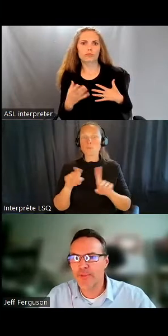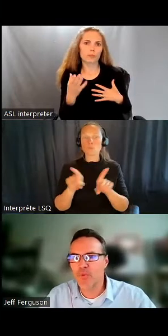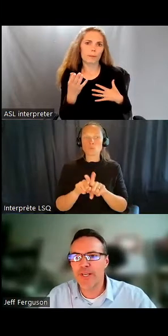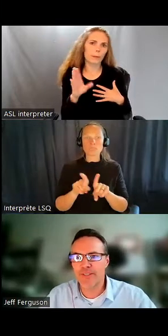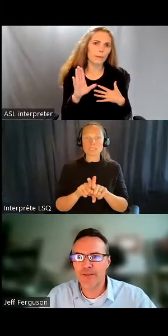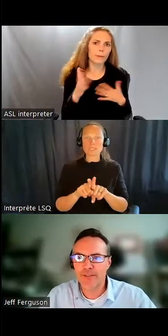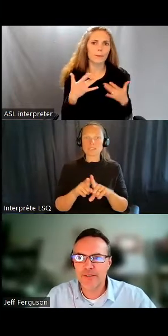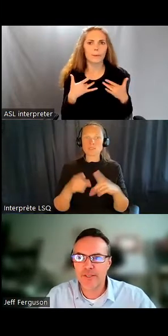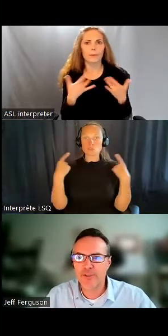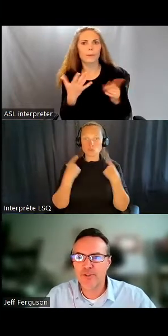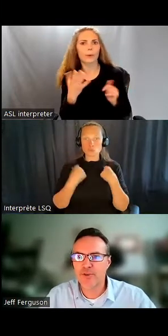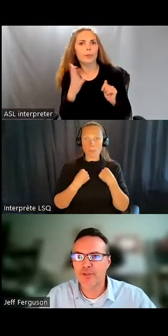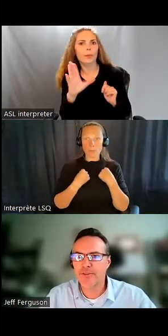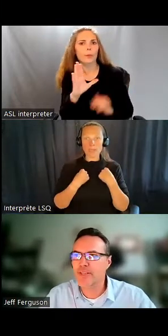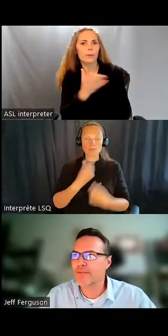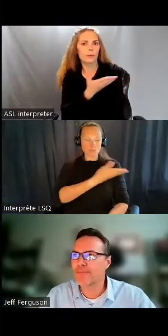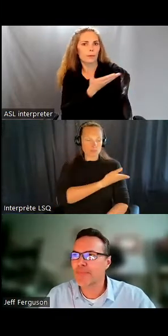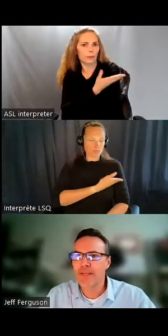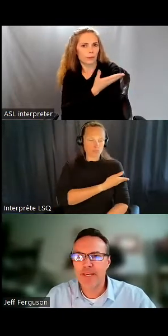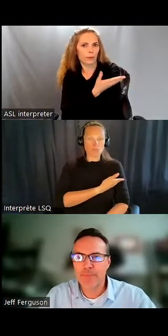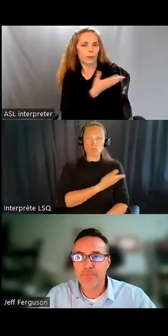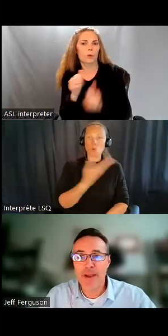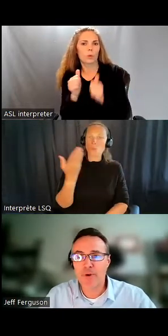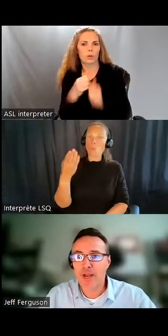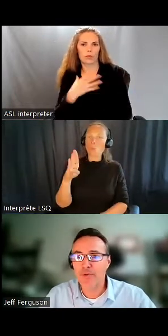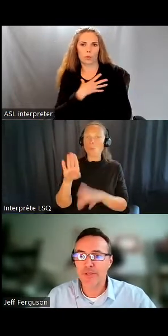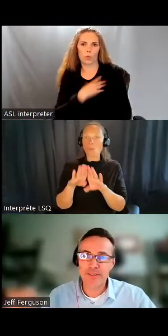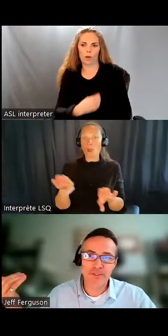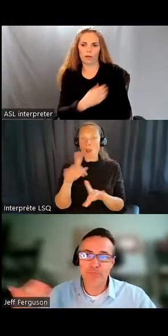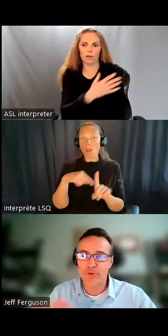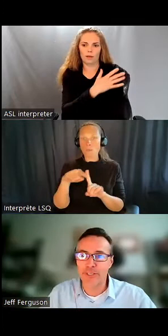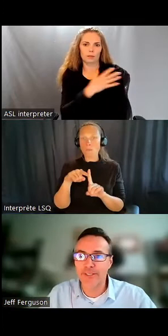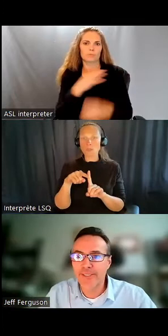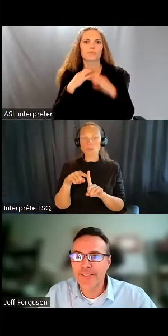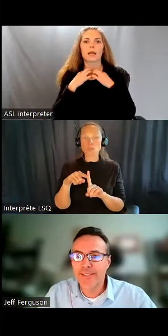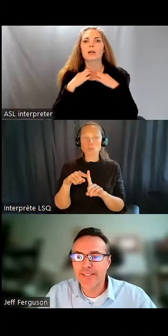et j'ai un tee-shirt à manches courtes bleues avec un tee-shirt blanc en dessous.